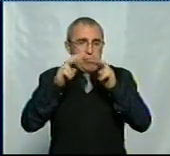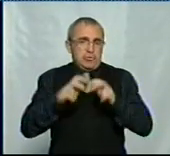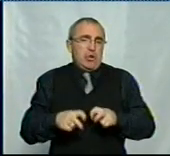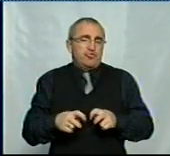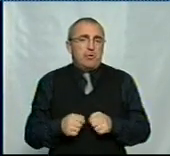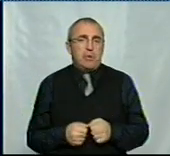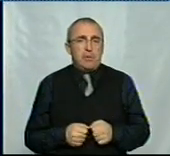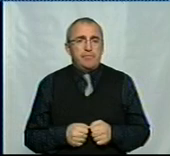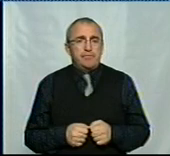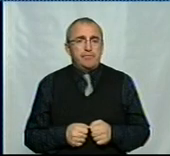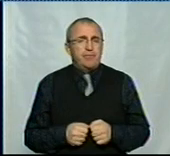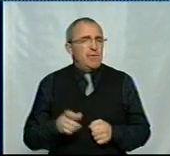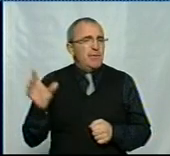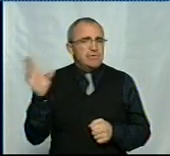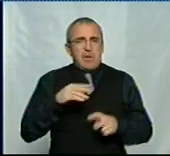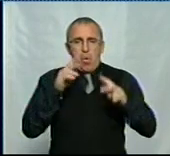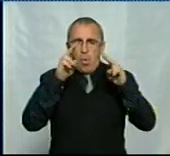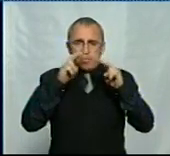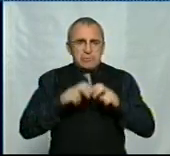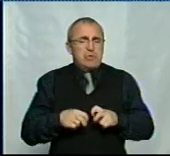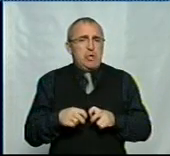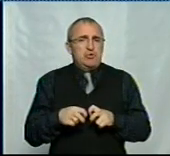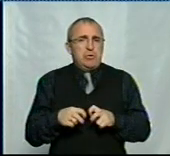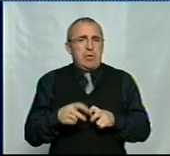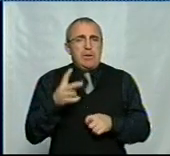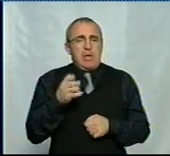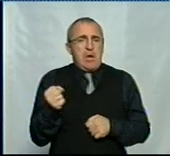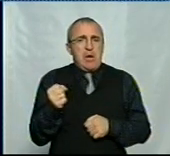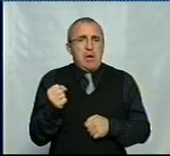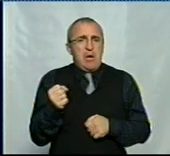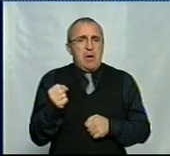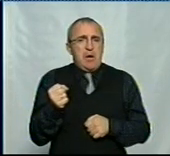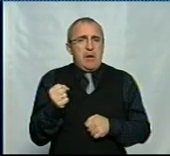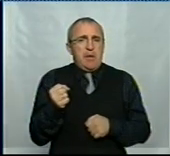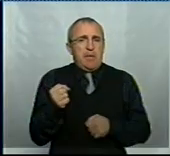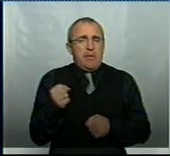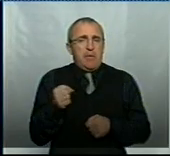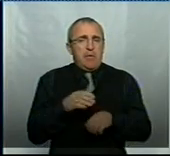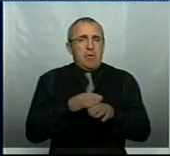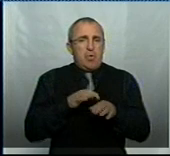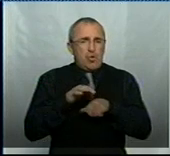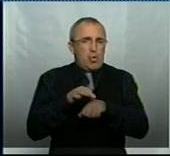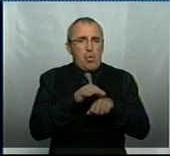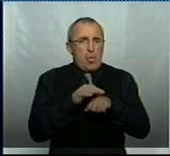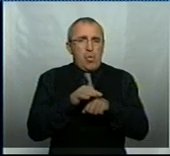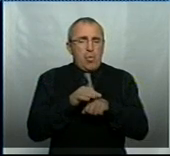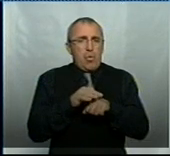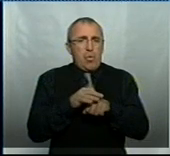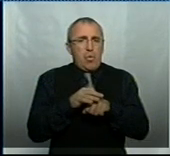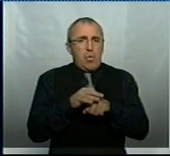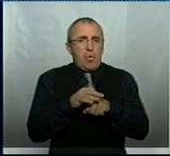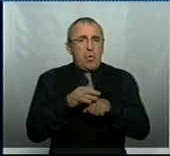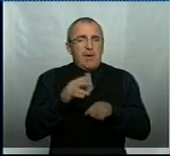Всі проходять обстеження на носійство корінної